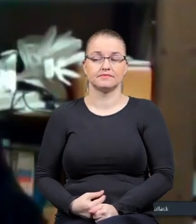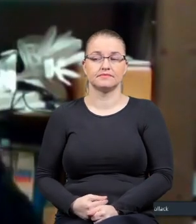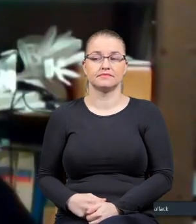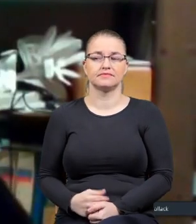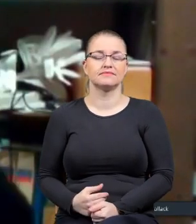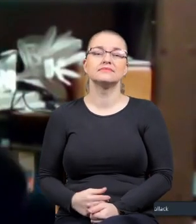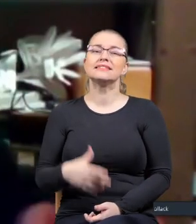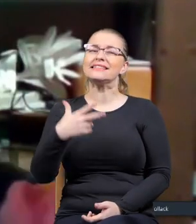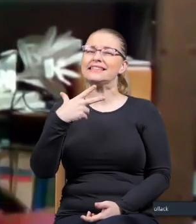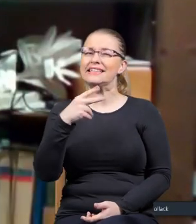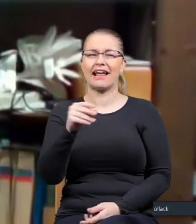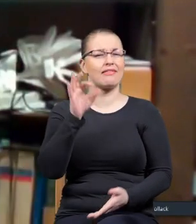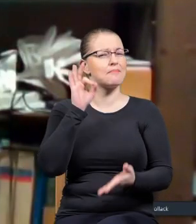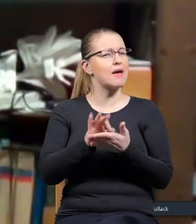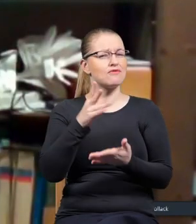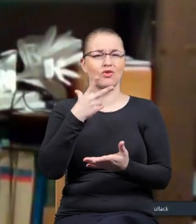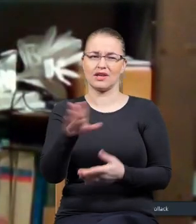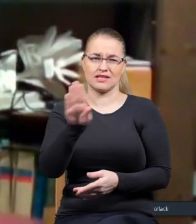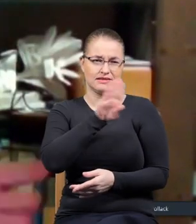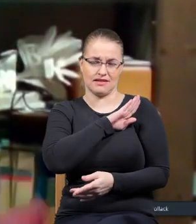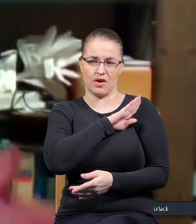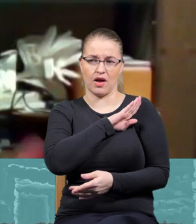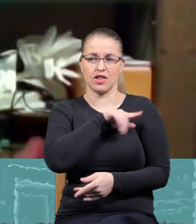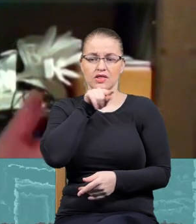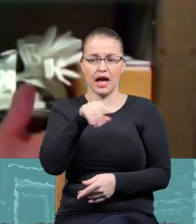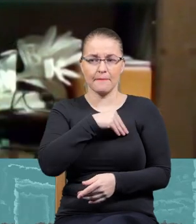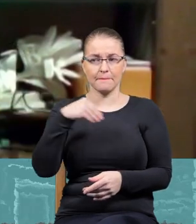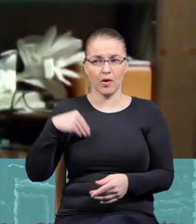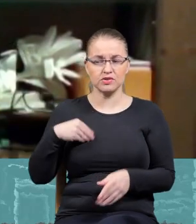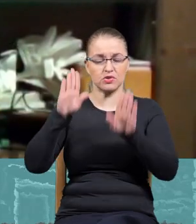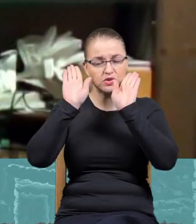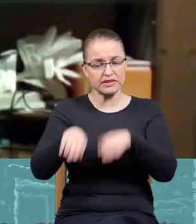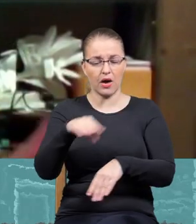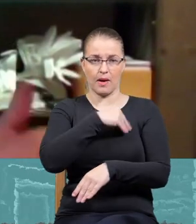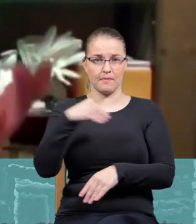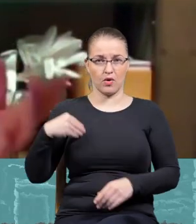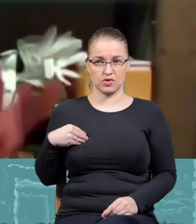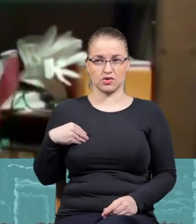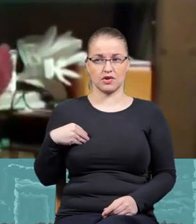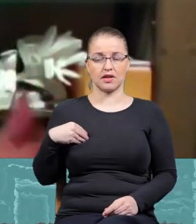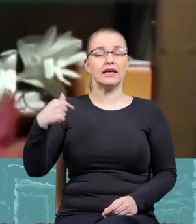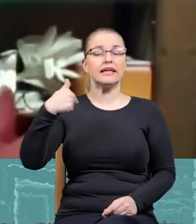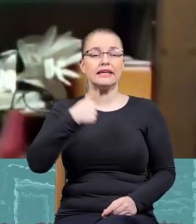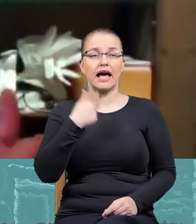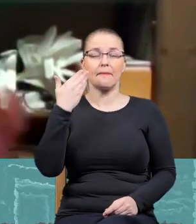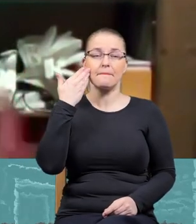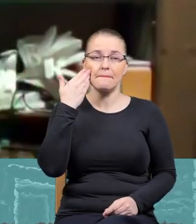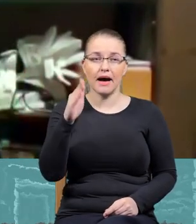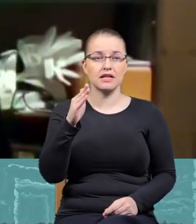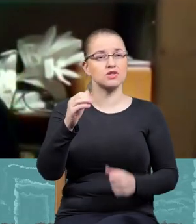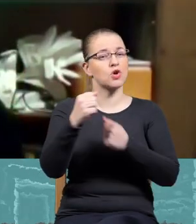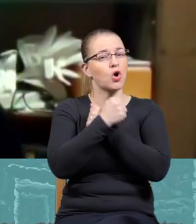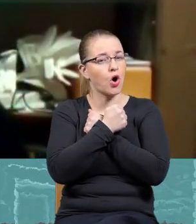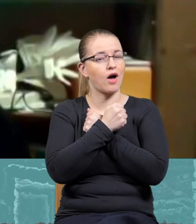Nie, no na pewno nie zginęła. Przecież to Polska została Polską. Ja bardzo w dalszym ciągu